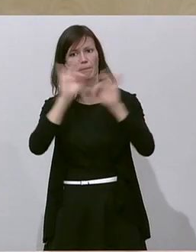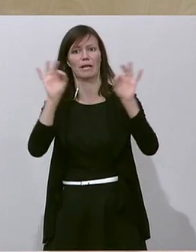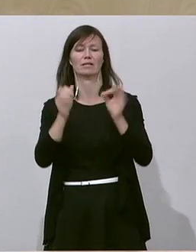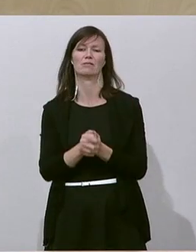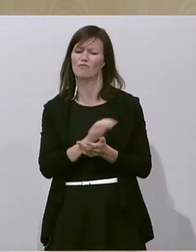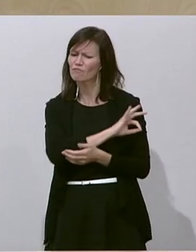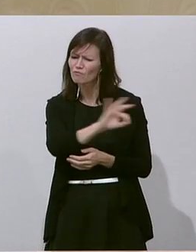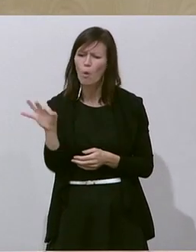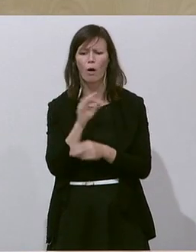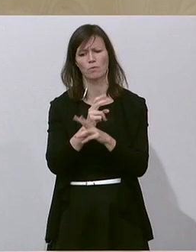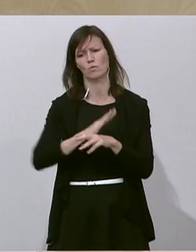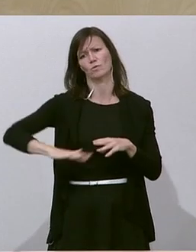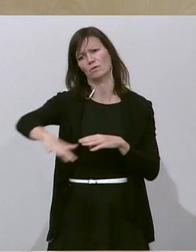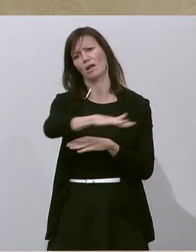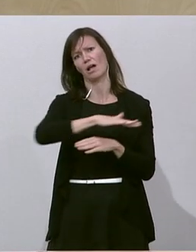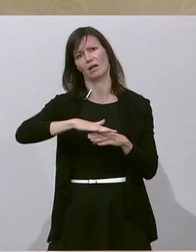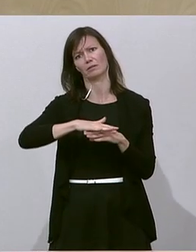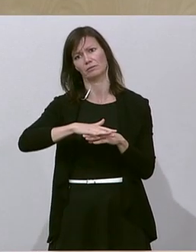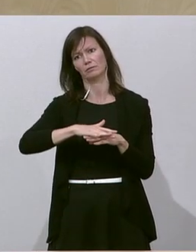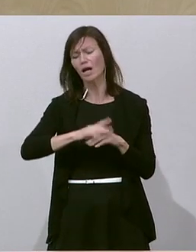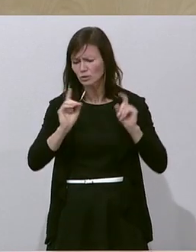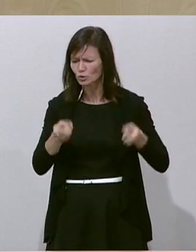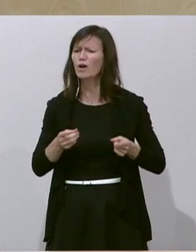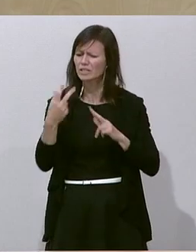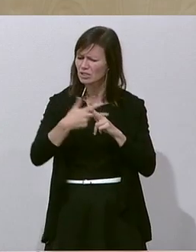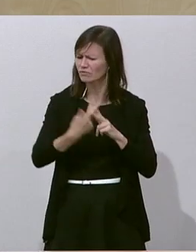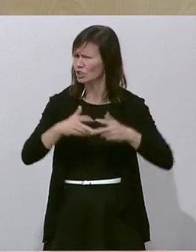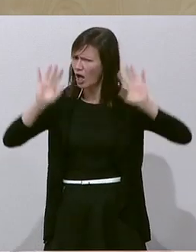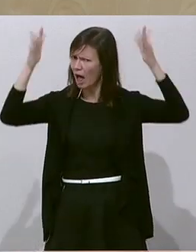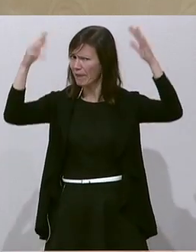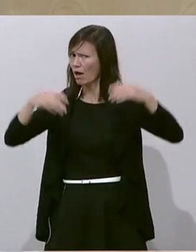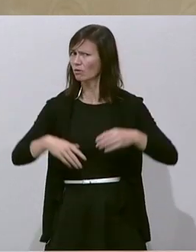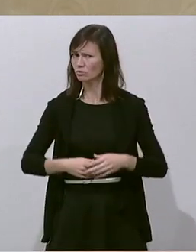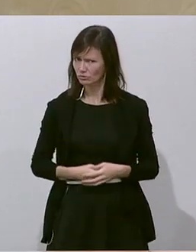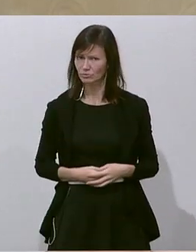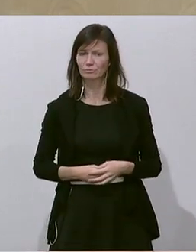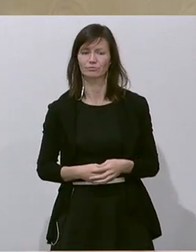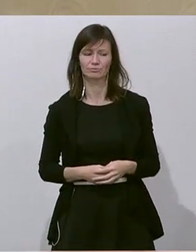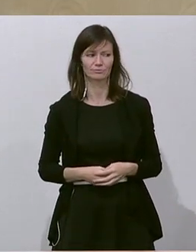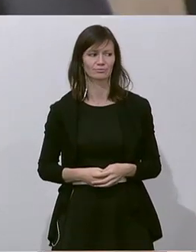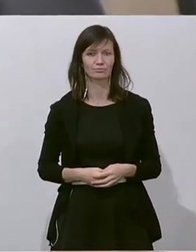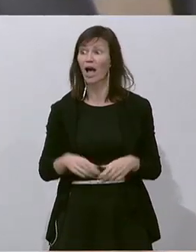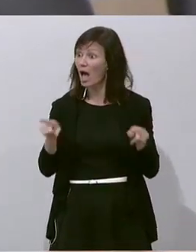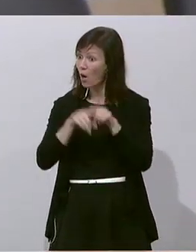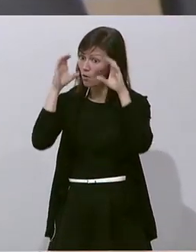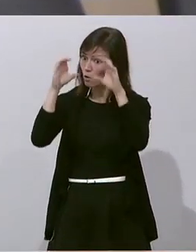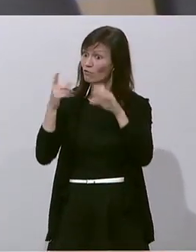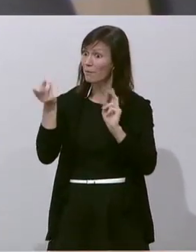Österreich und für viele Österreicher. Und das verdient einmal einen Applaus zwischendurch. Auch von der ÖVP.